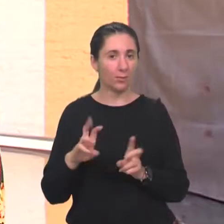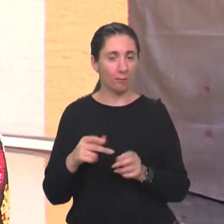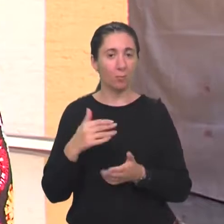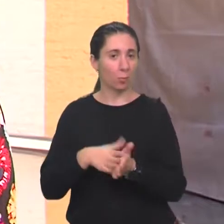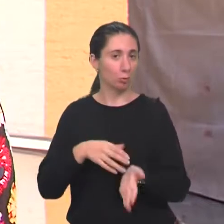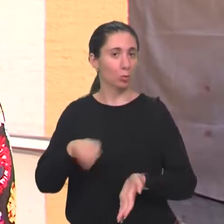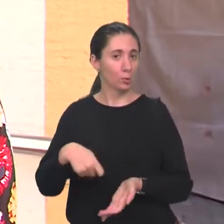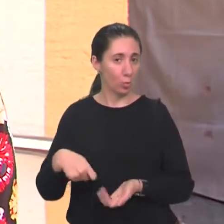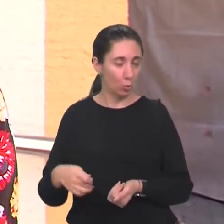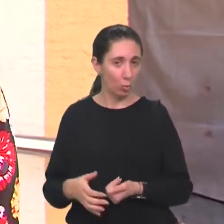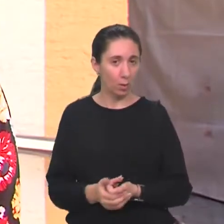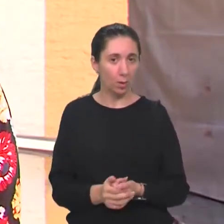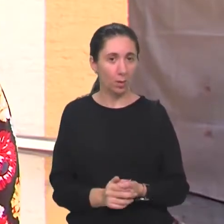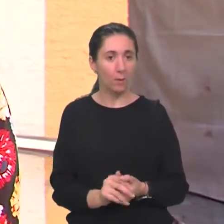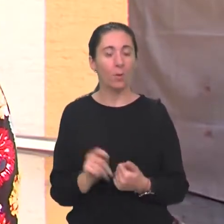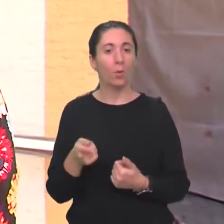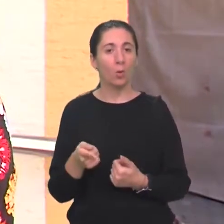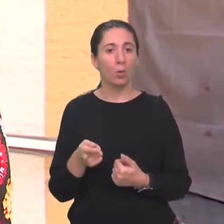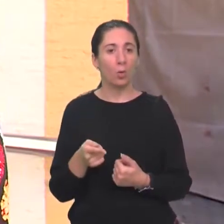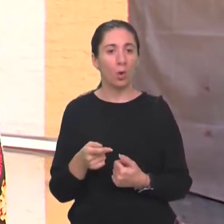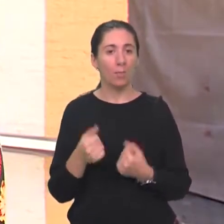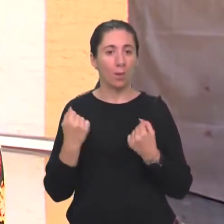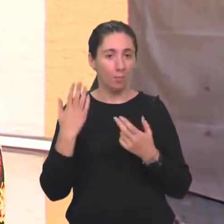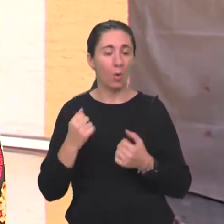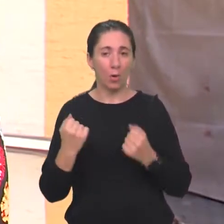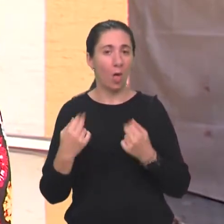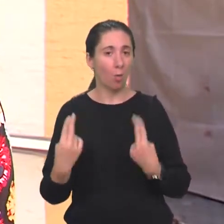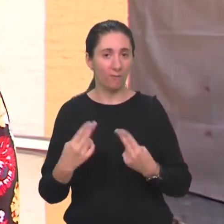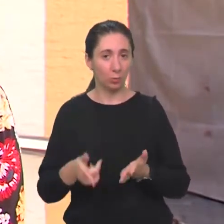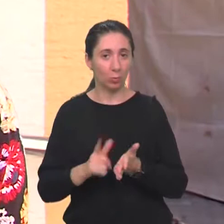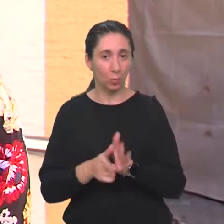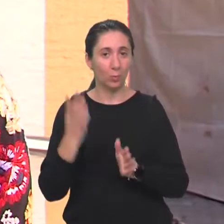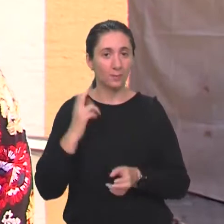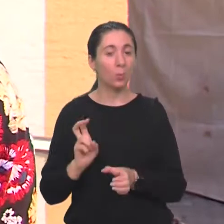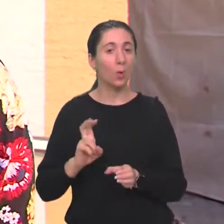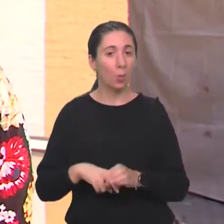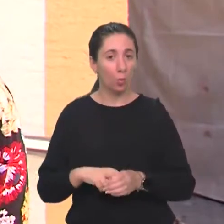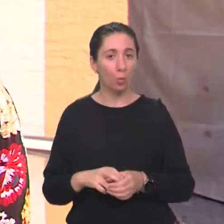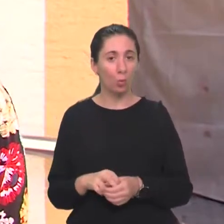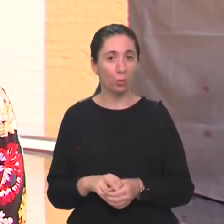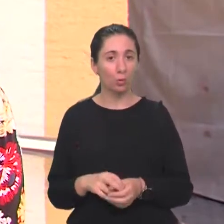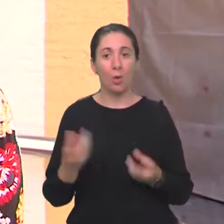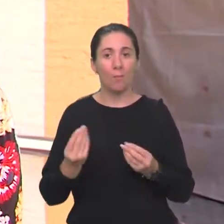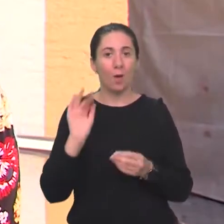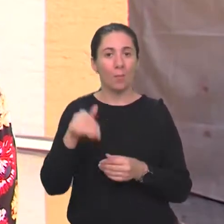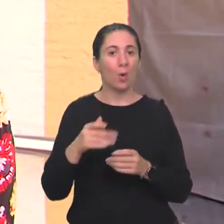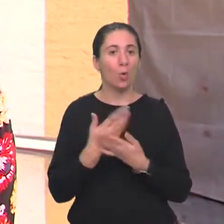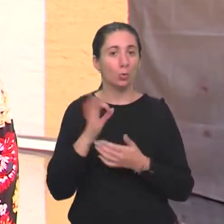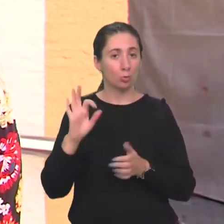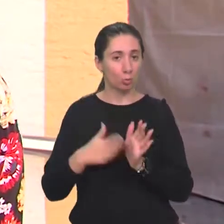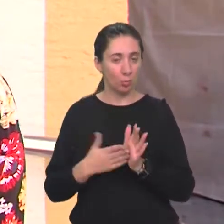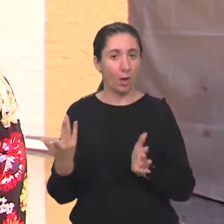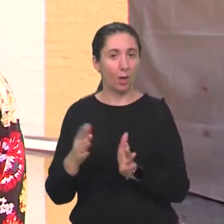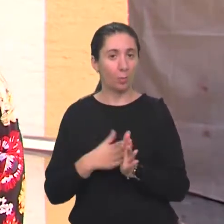kuhanjima i to nam je izuzetno bitno bilo u tom trenutku, da smo bili uključeni makar preko Zuma. A